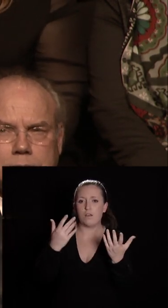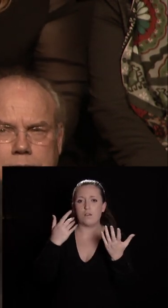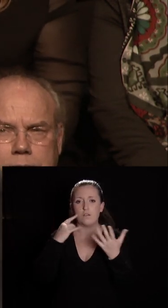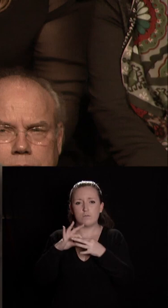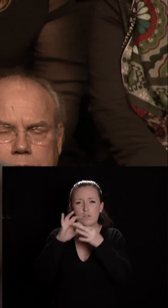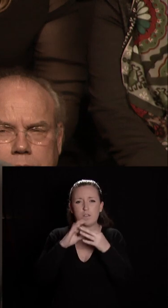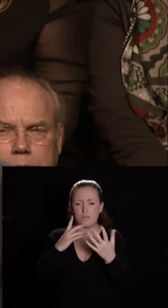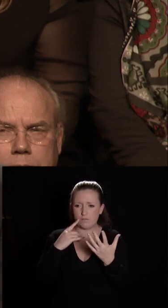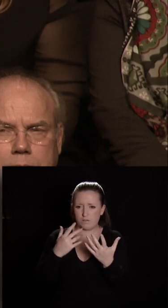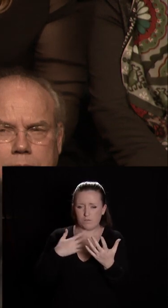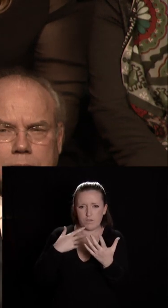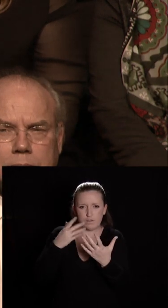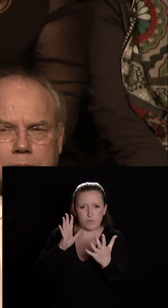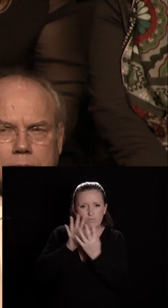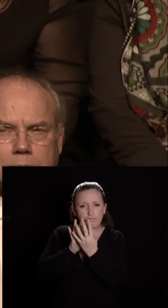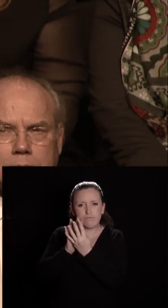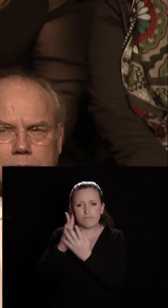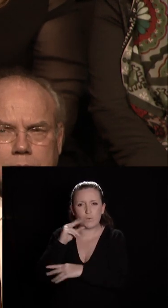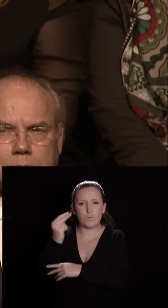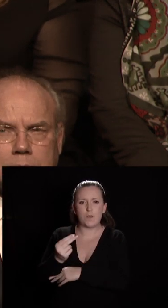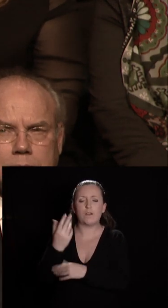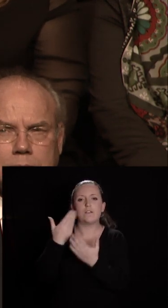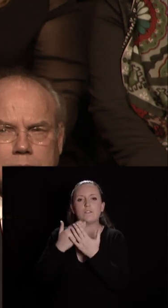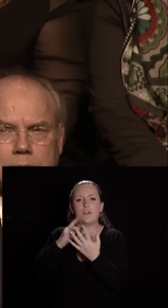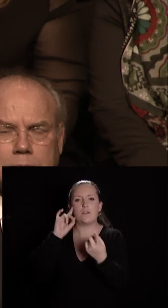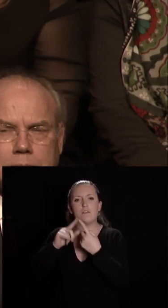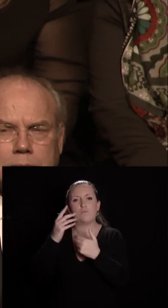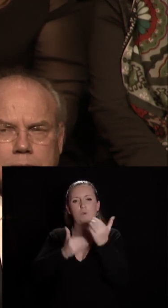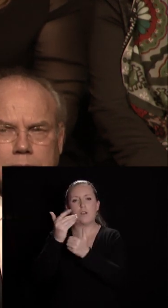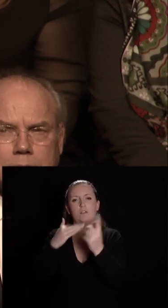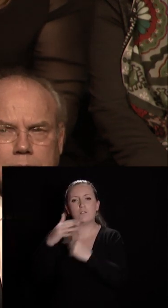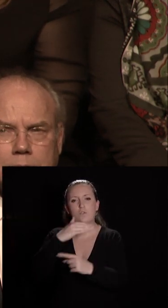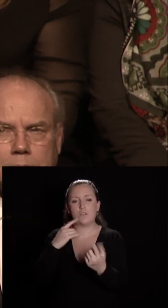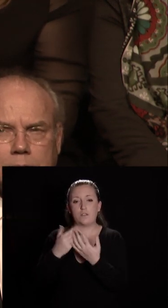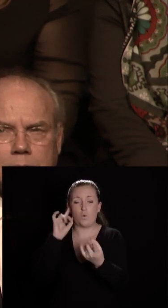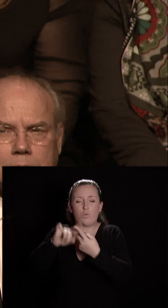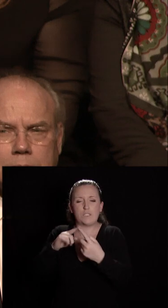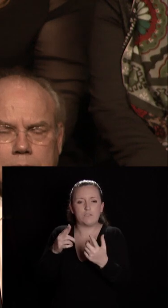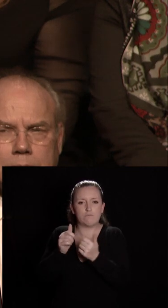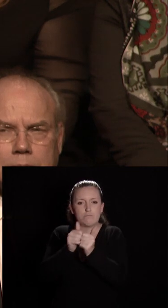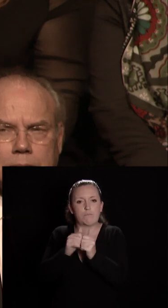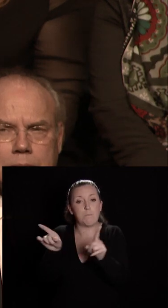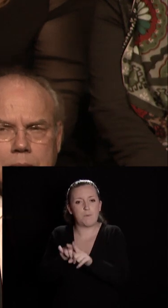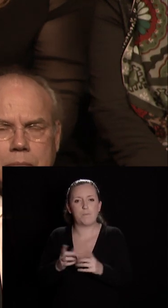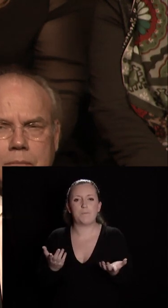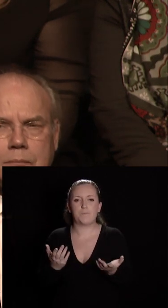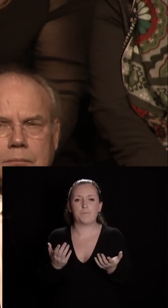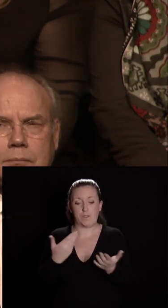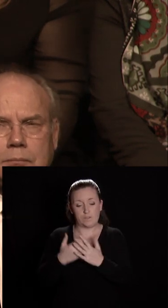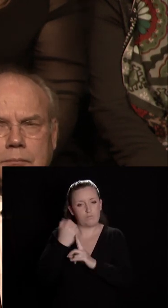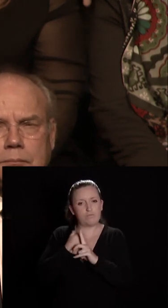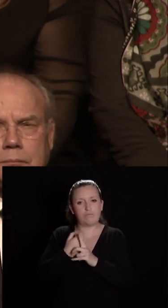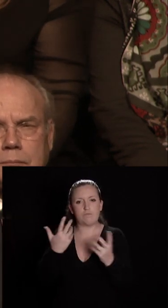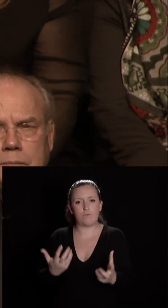relations humaines dont le progrès social soit un but commun et celle que nous défendons cette capacité à mobiliser les